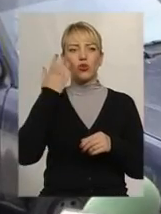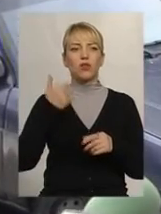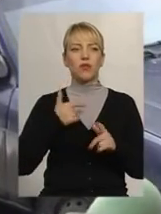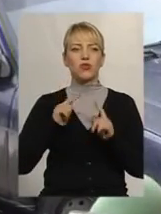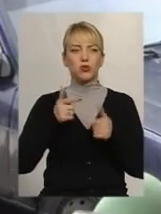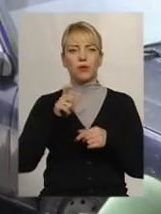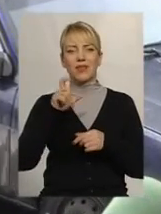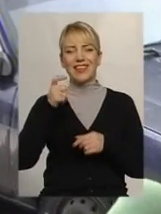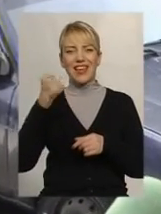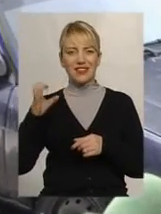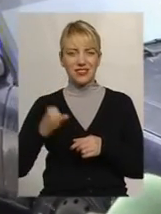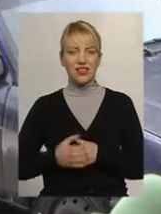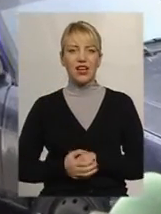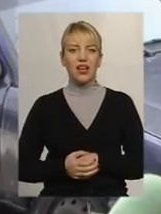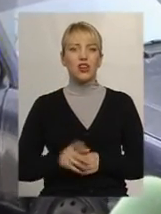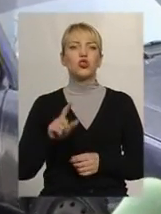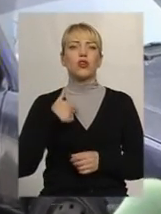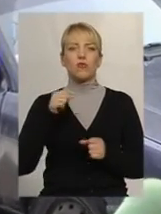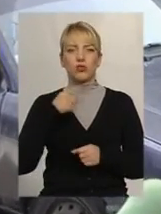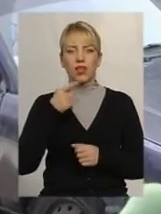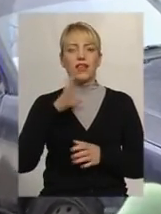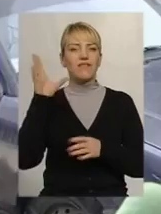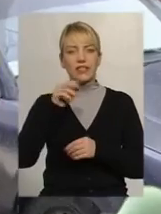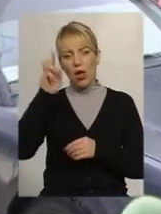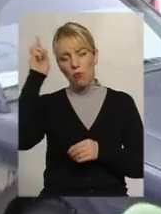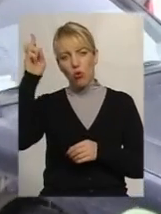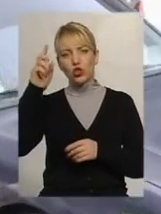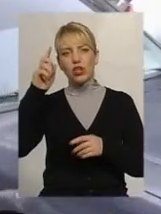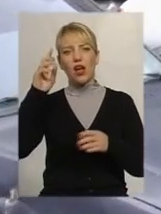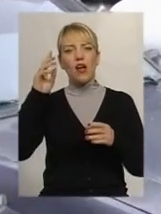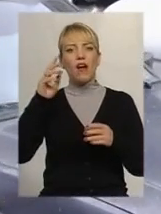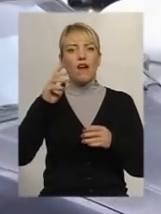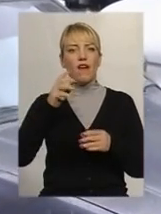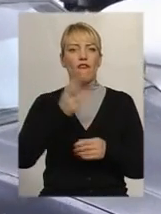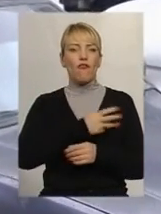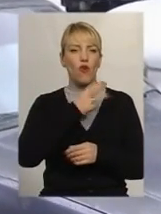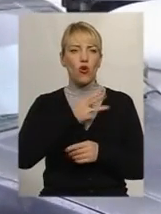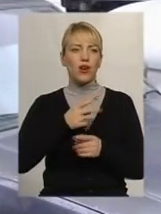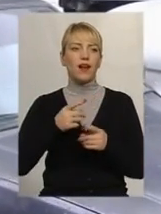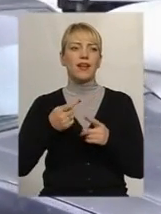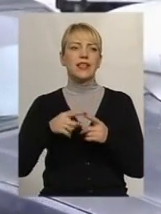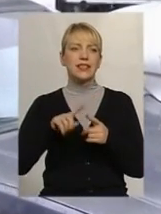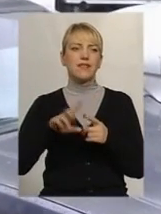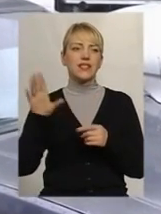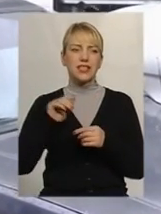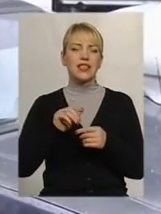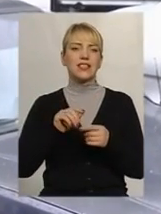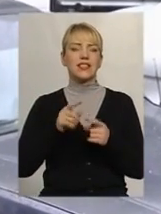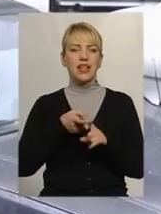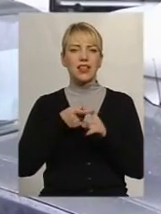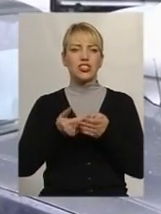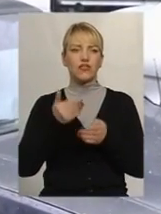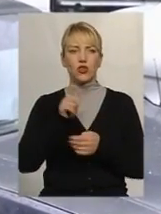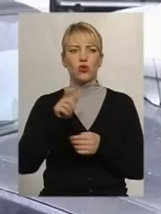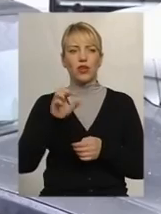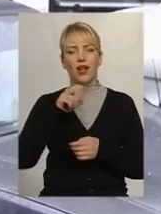воля, будемо так казати. Я тільки на це надіюся. Як повернеться, це, ну, якісь міри залежать від людей. Але